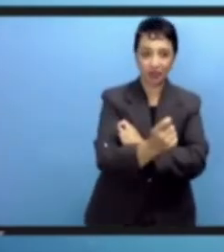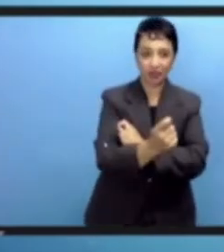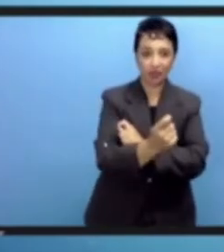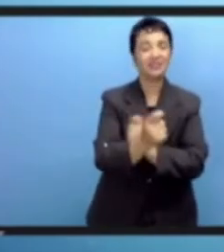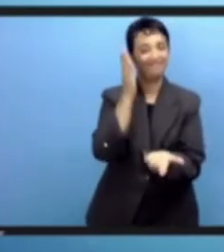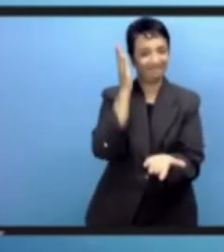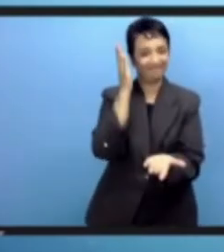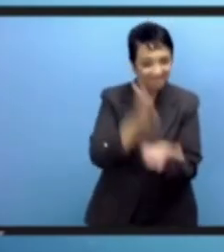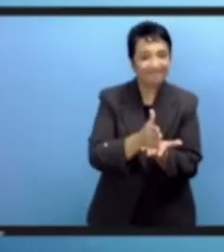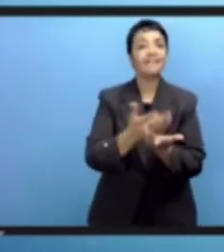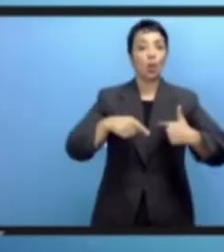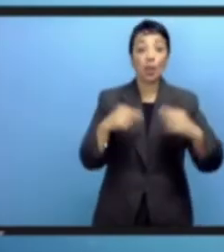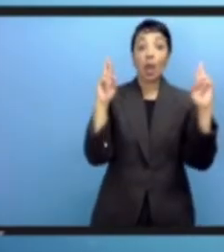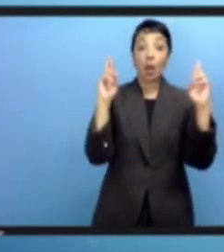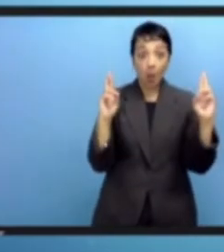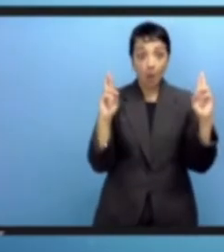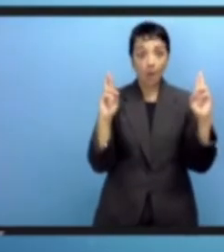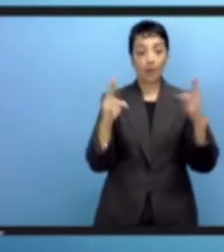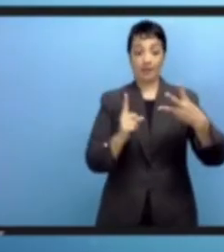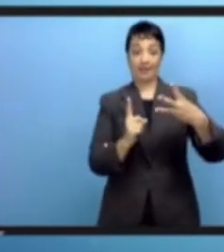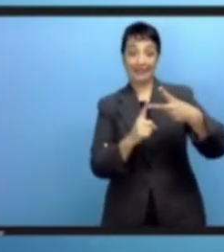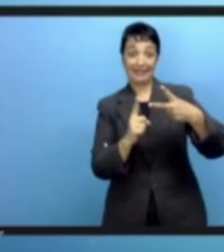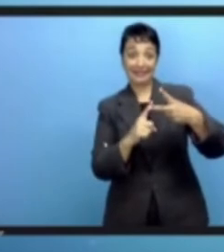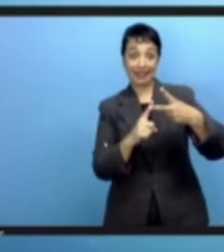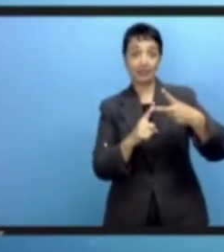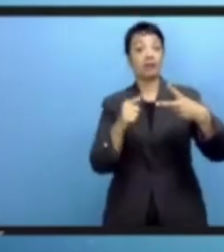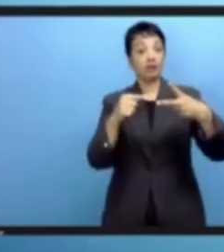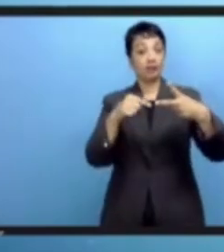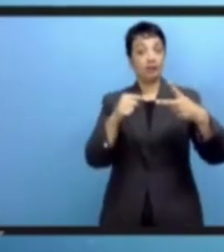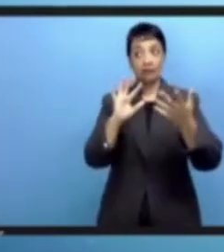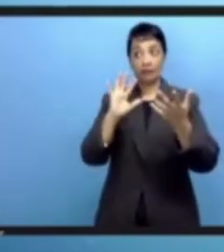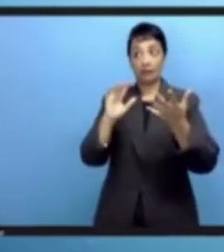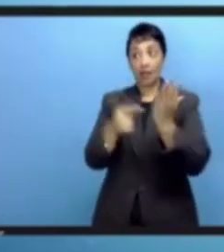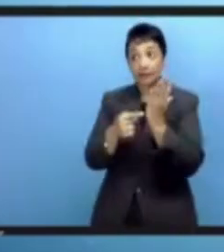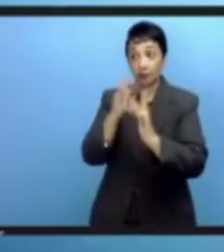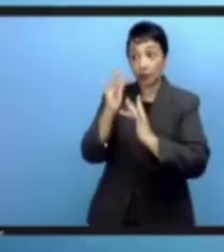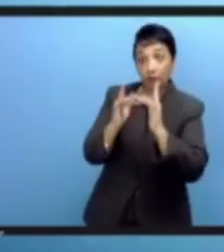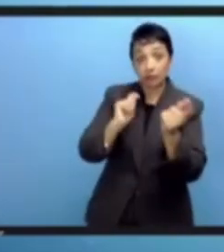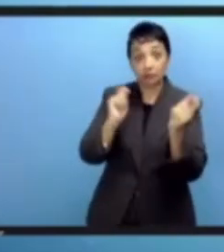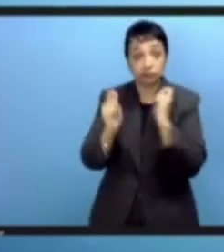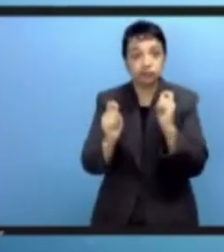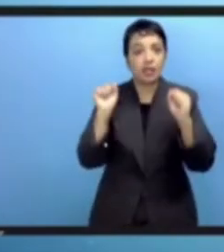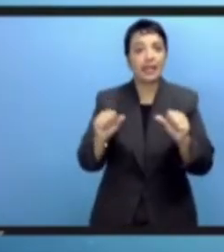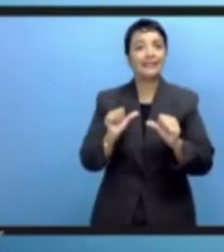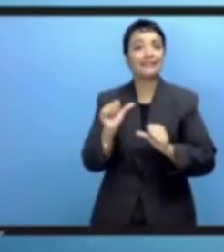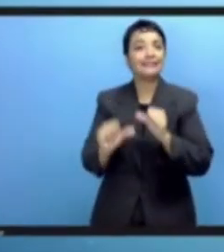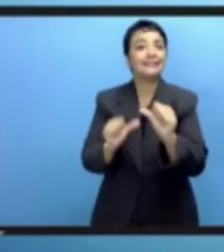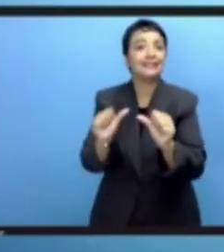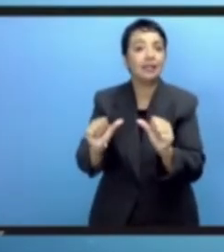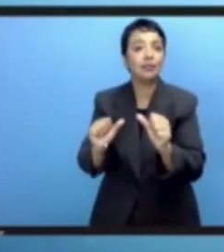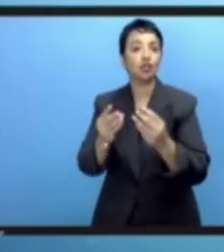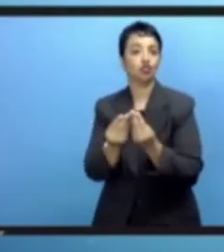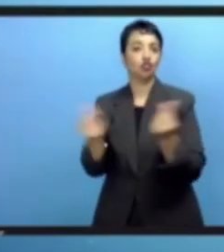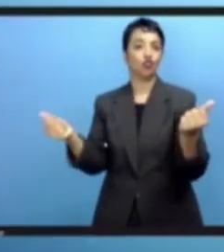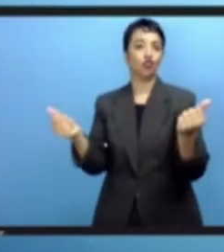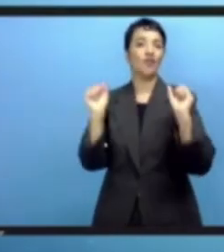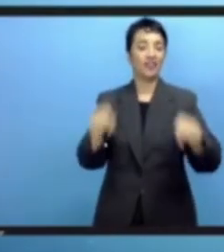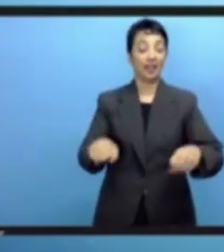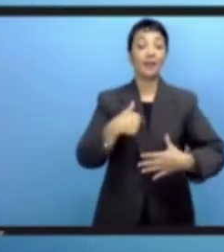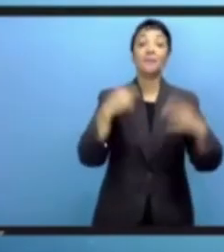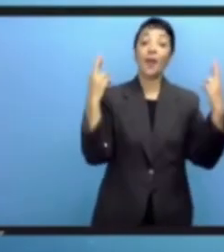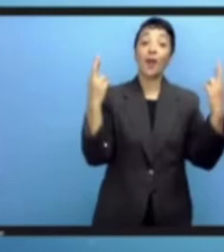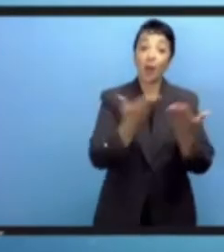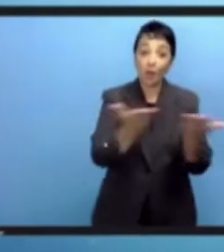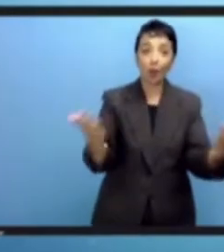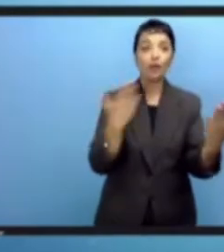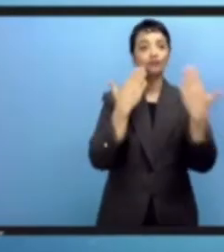وكذلك التحول الرقمي وبالتالي يمكننا في هذه الحالة من خلال هذا المؤتمر أن نسهم